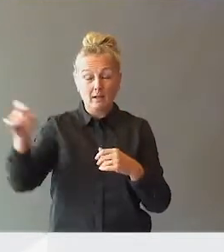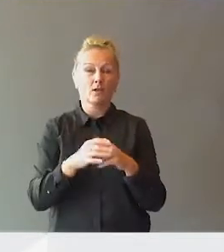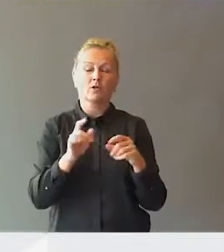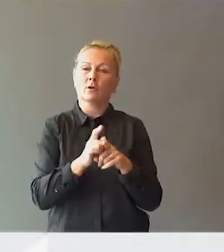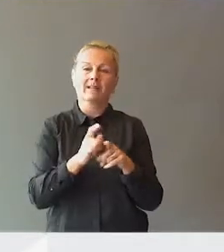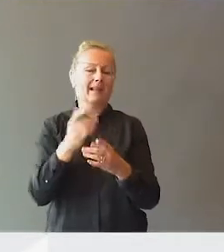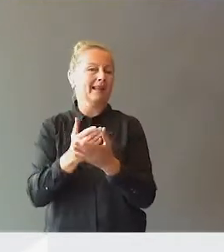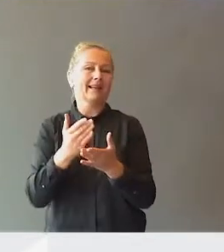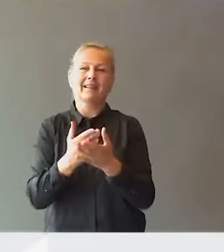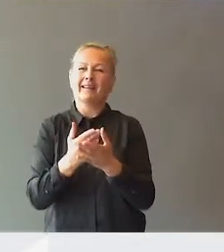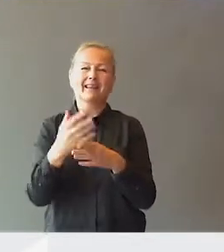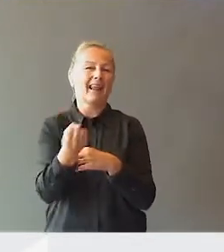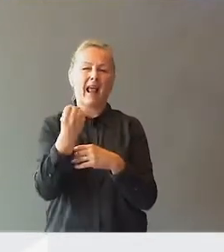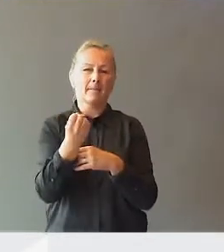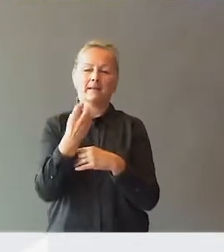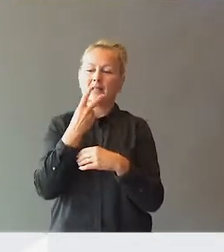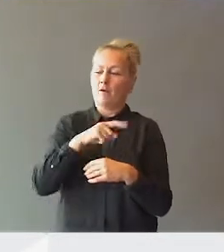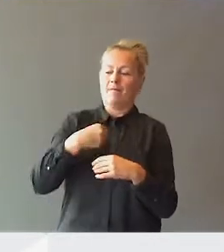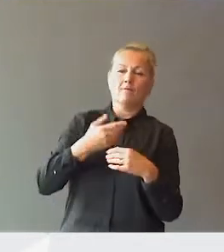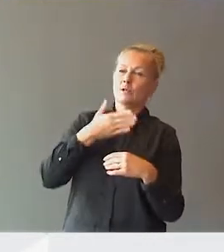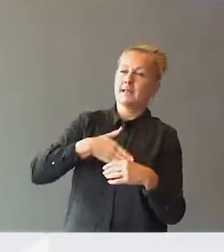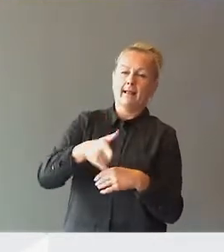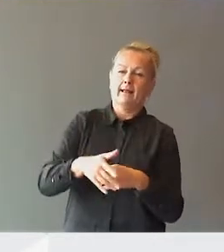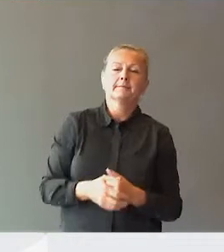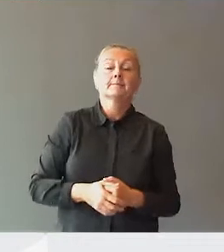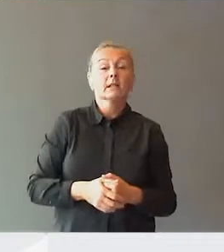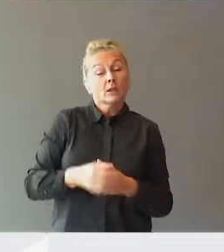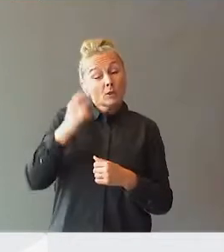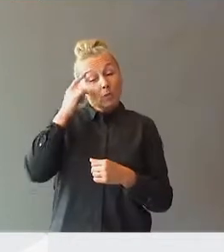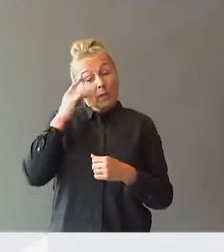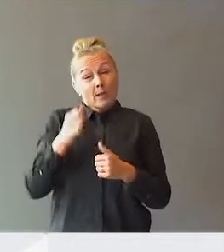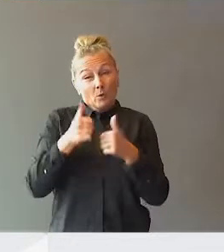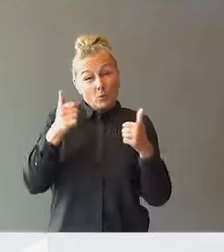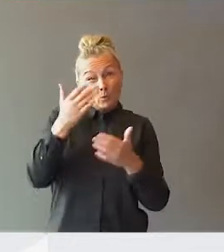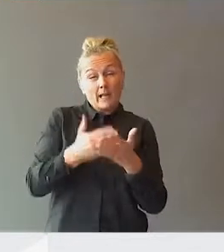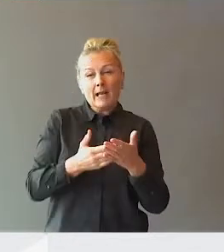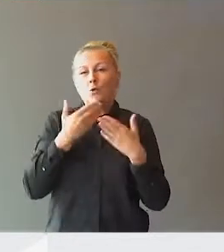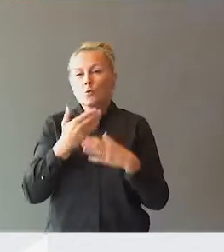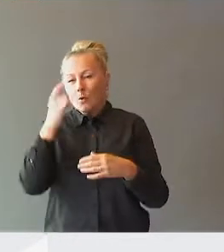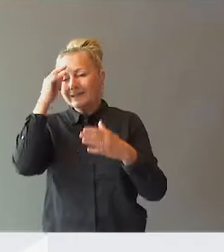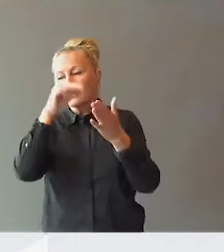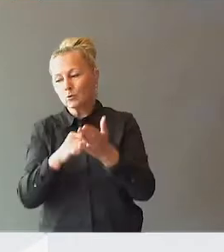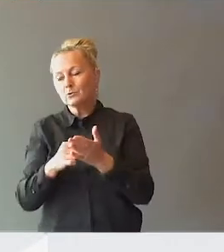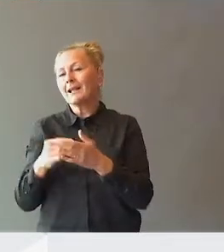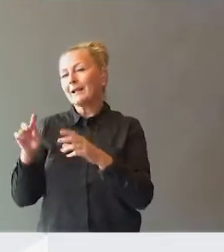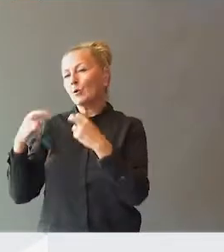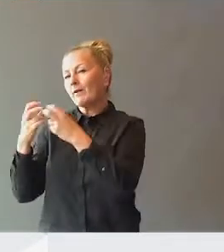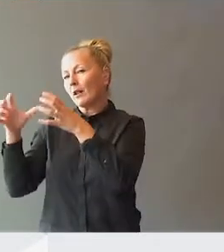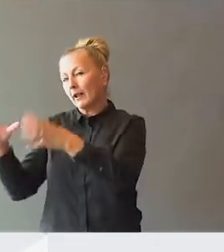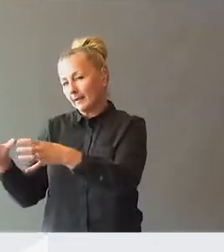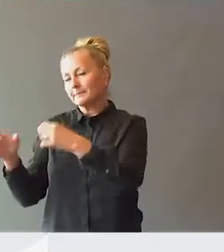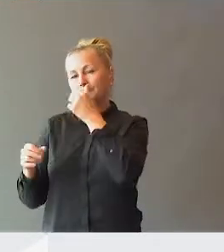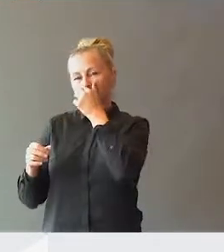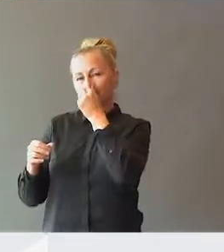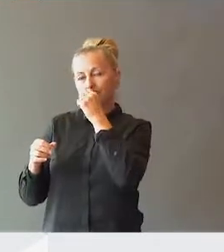ikke det et riktig grep sett i fra vår side. Så tror jeg det er god del gode intensjoner i Nordalutvalget, det å få